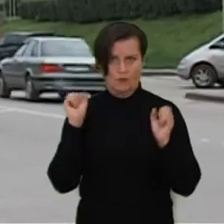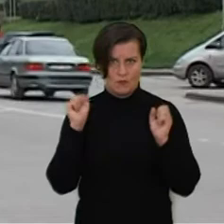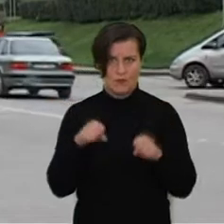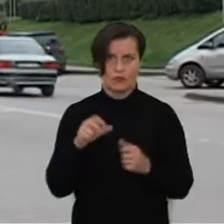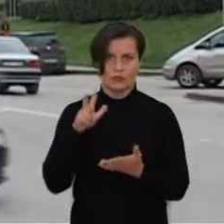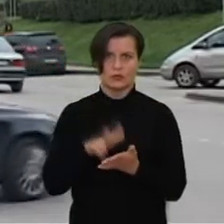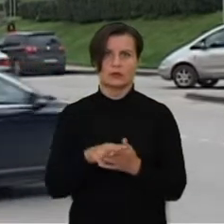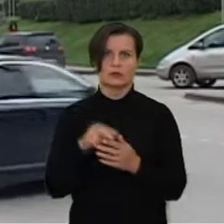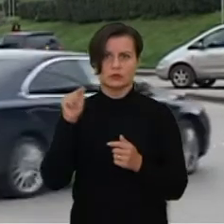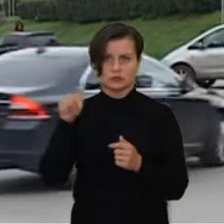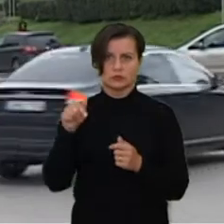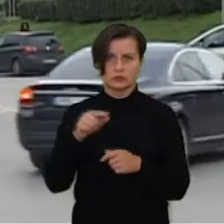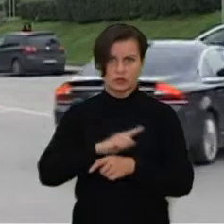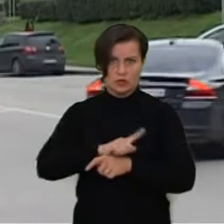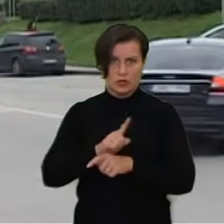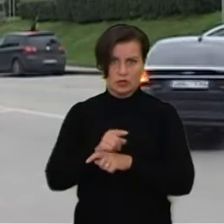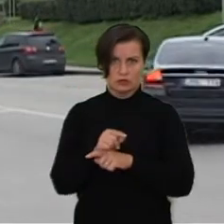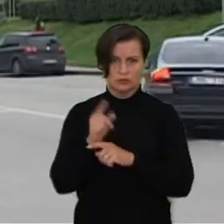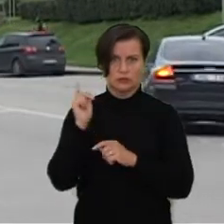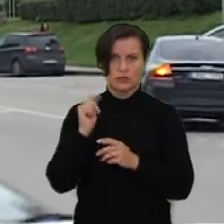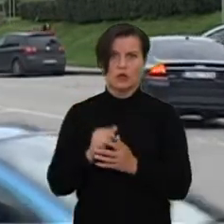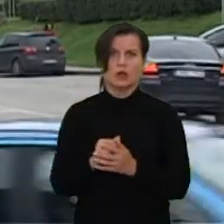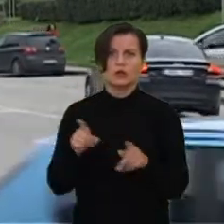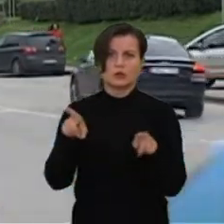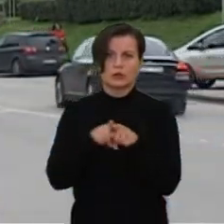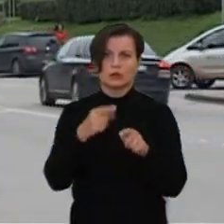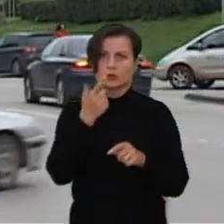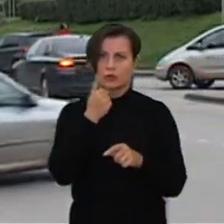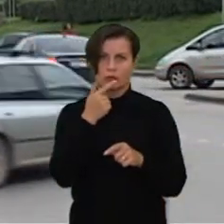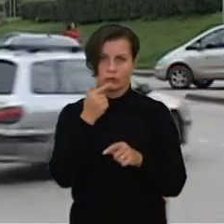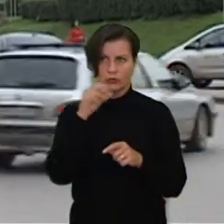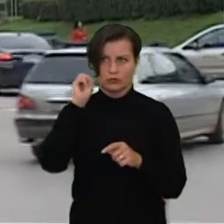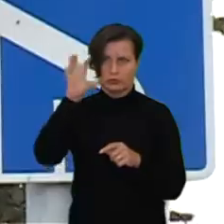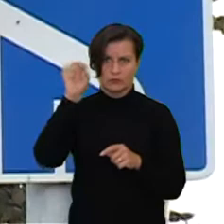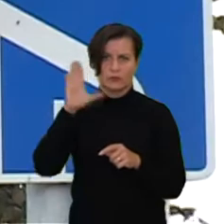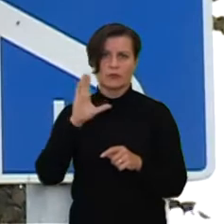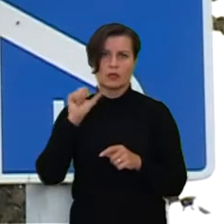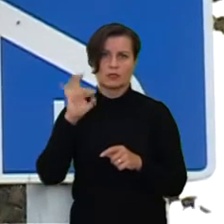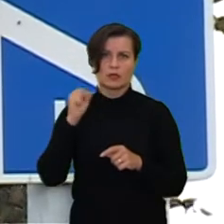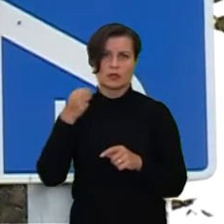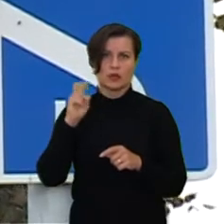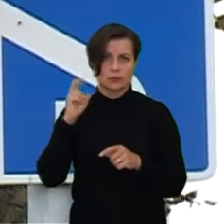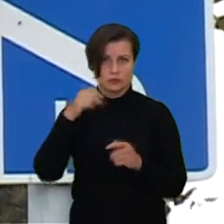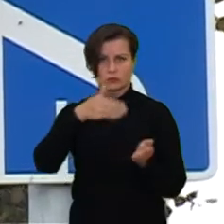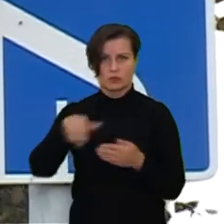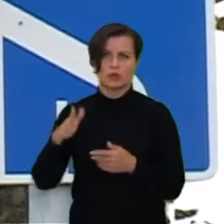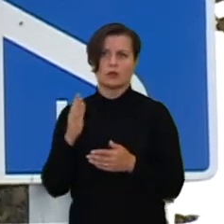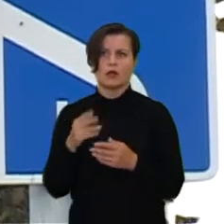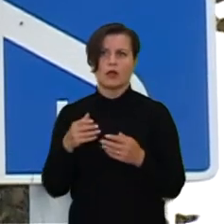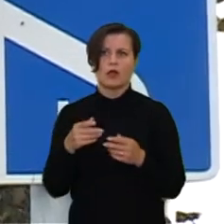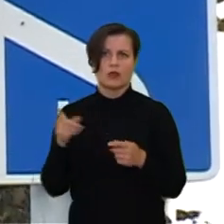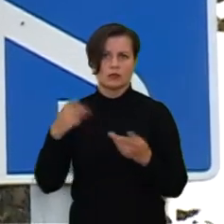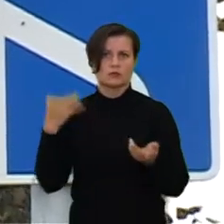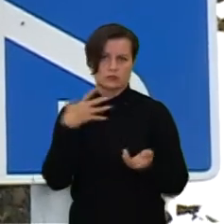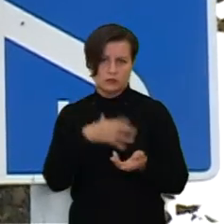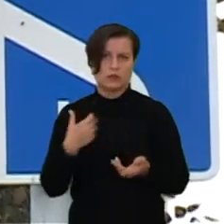tikrai patvirtinti, kad šitas greičio matuoklis ir raudono šviesaforo signalą fiksavimas Basanavičios gatvė yra įrengtas nebereikalo.